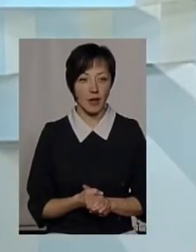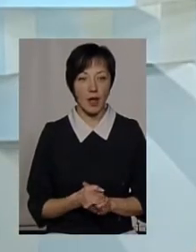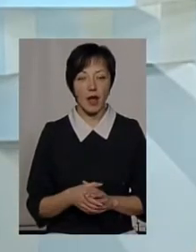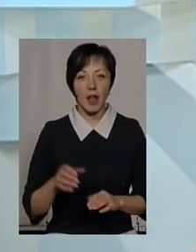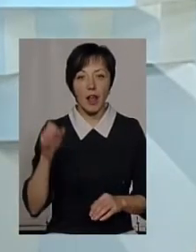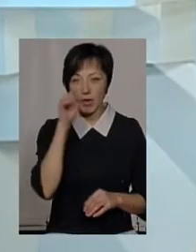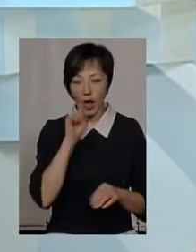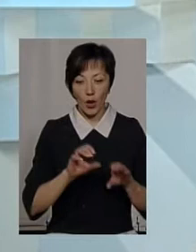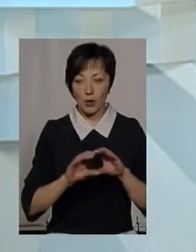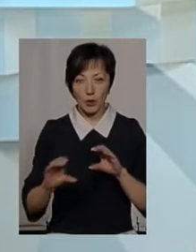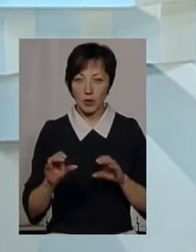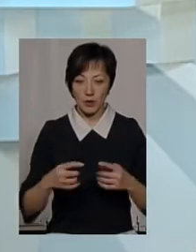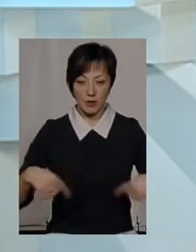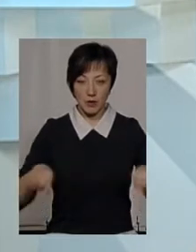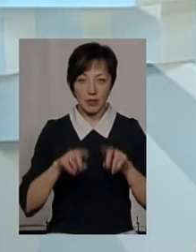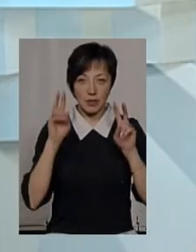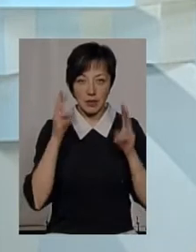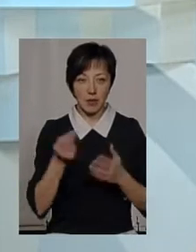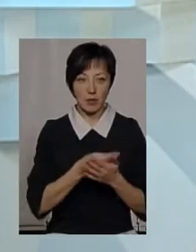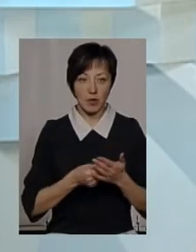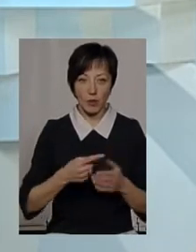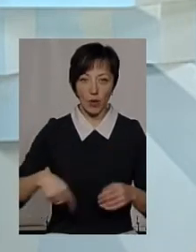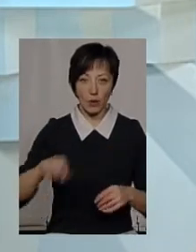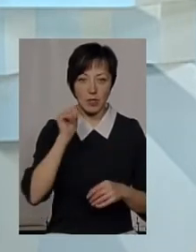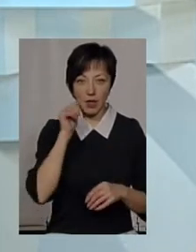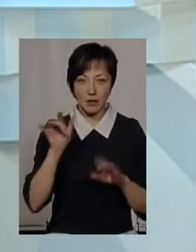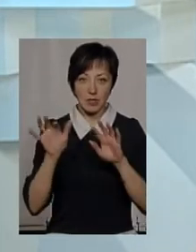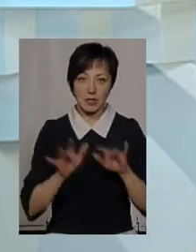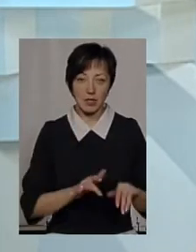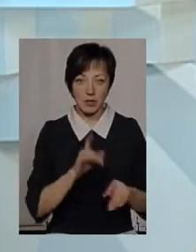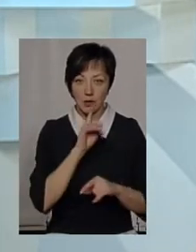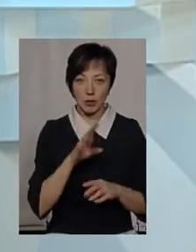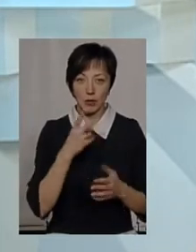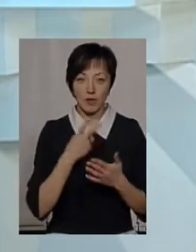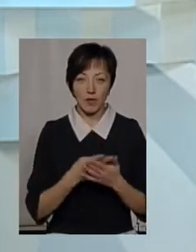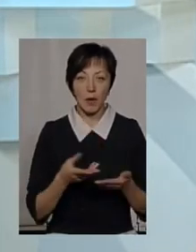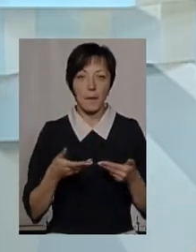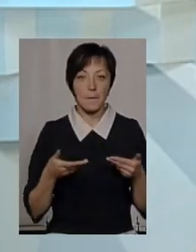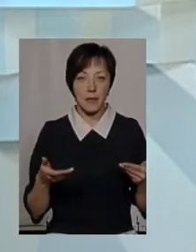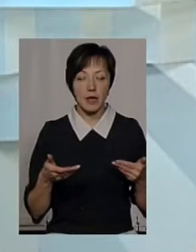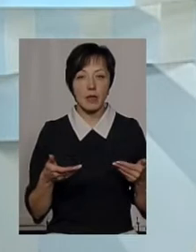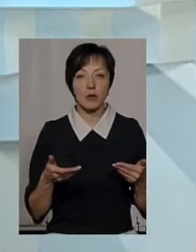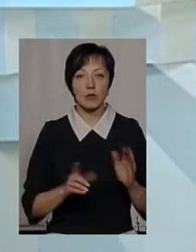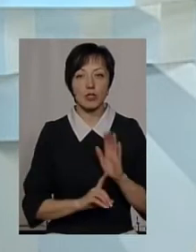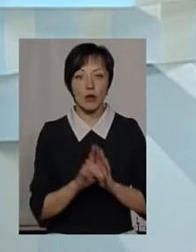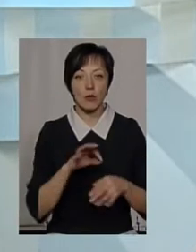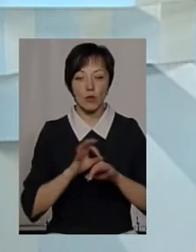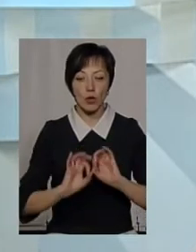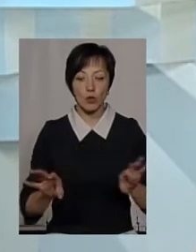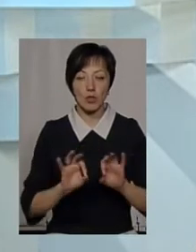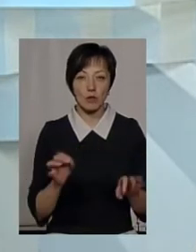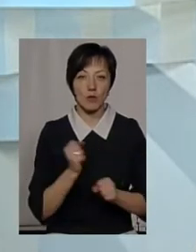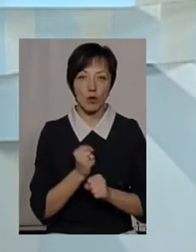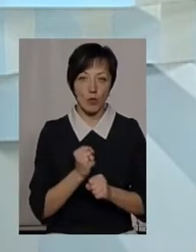окреслите? Даже якщо сьогодні намалюючи контур, завтра піде сніг і його не буде видно. Ми в свою чергу почали проводити роз